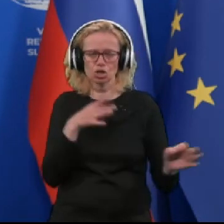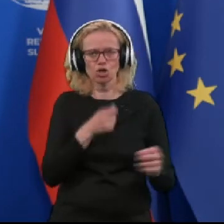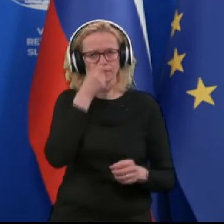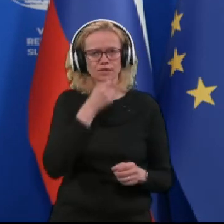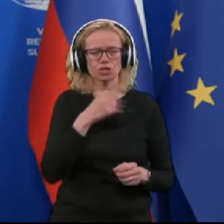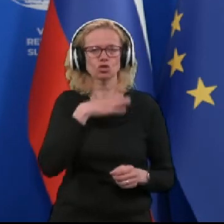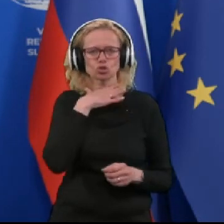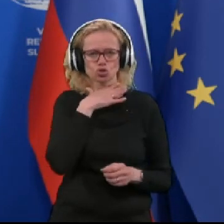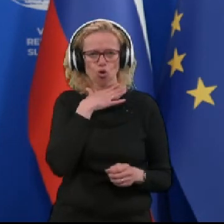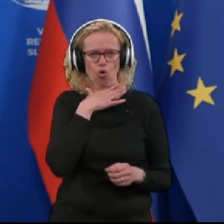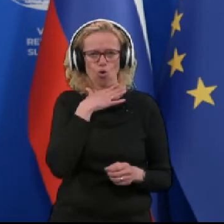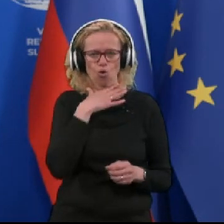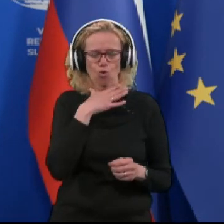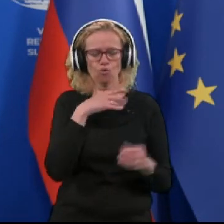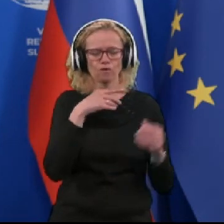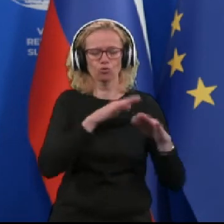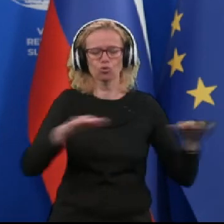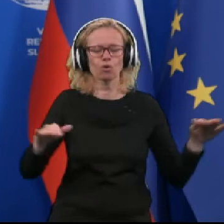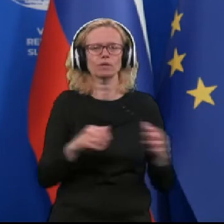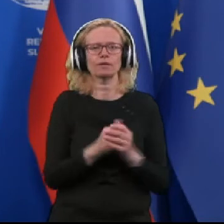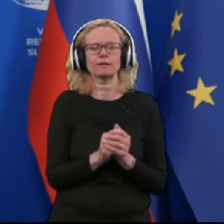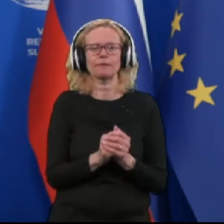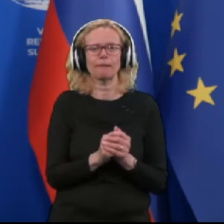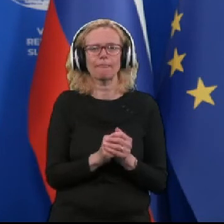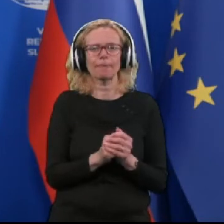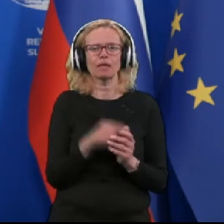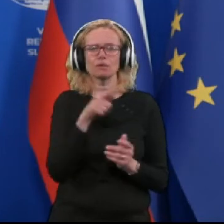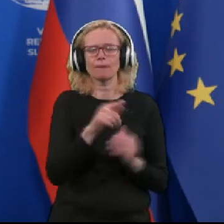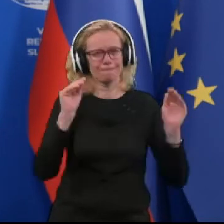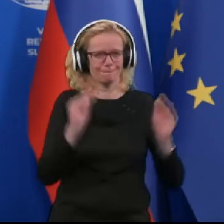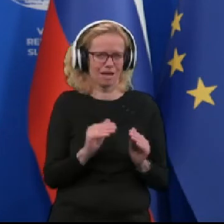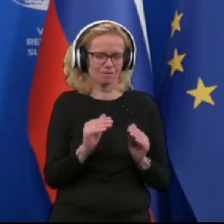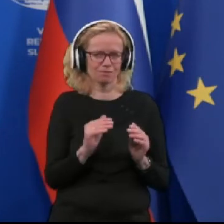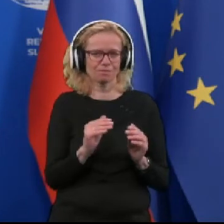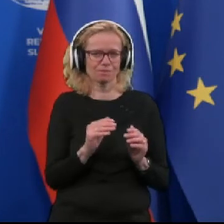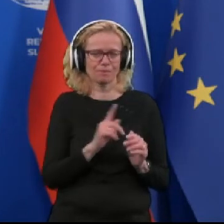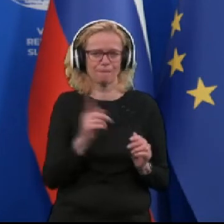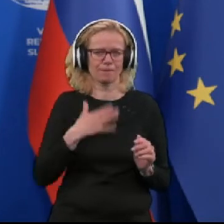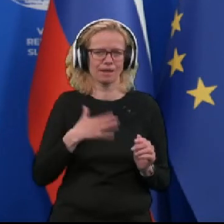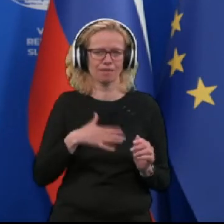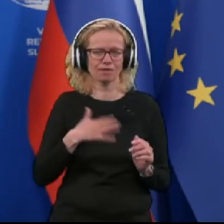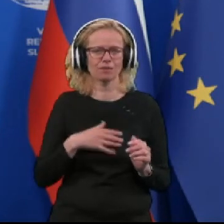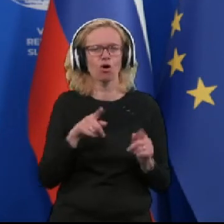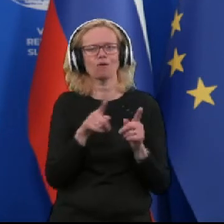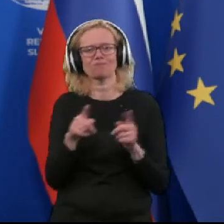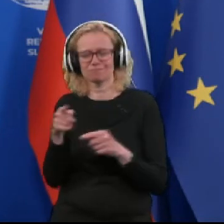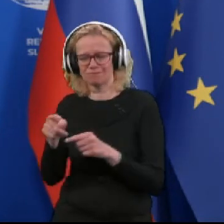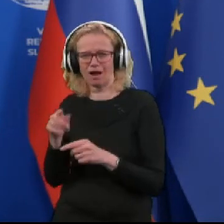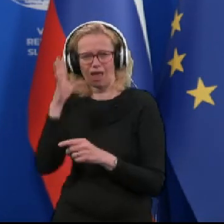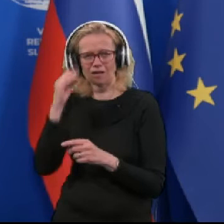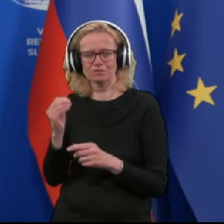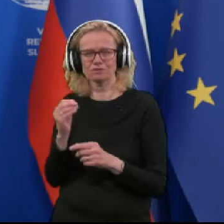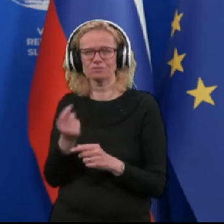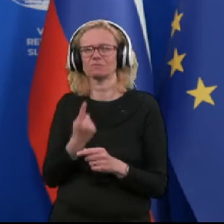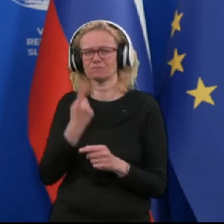so da je tukaj oduzem v bistveno menj neprijeten, za razliko od klasičnega testa, kjer se briše nos